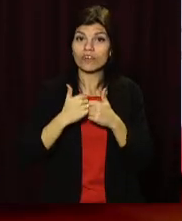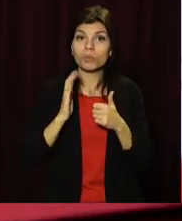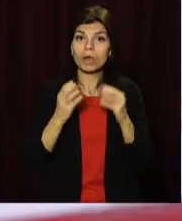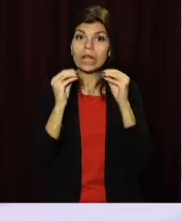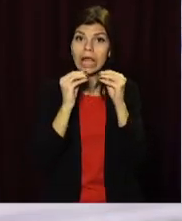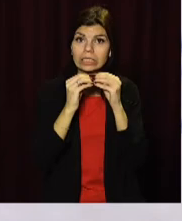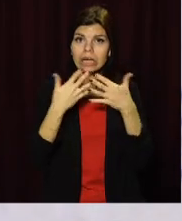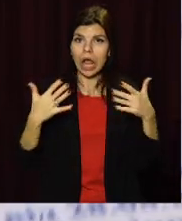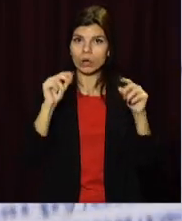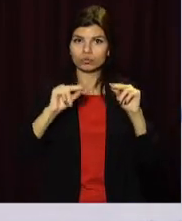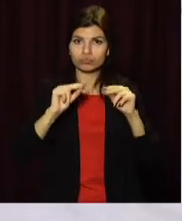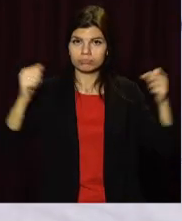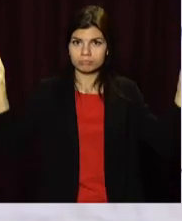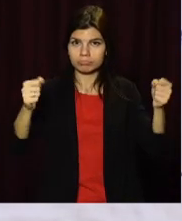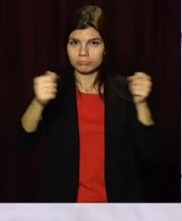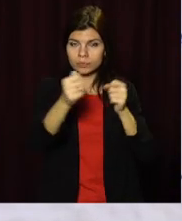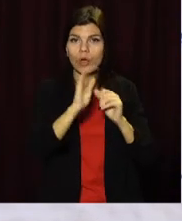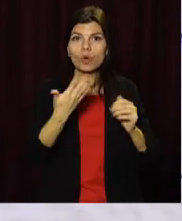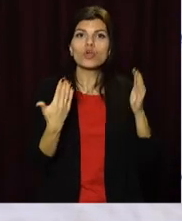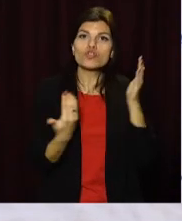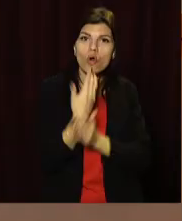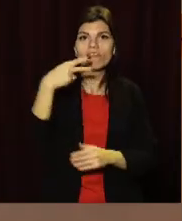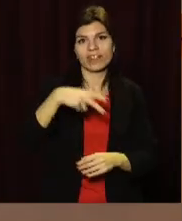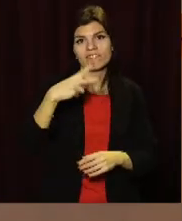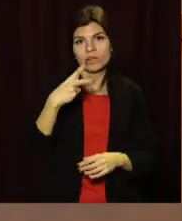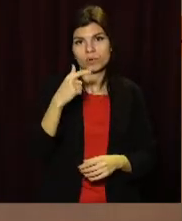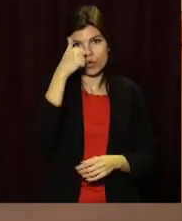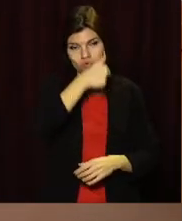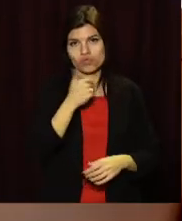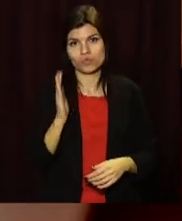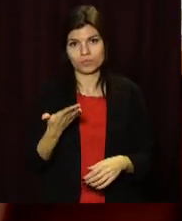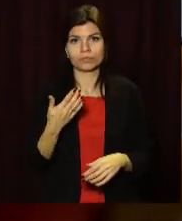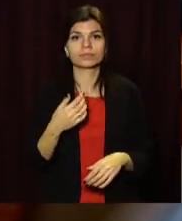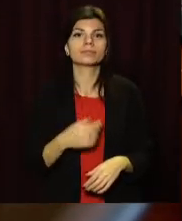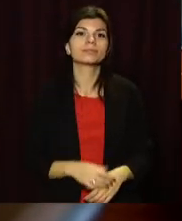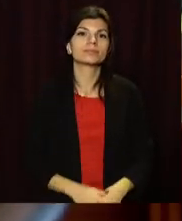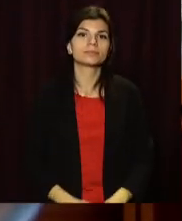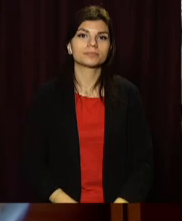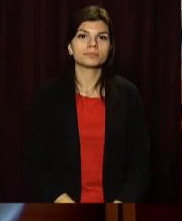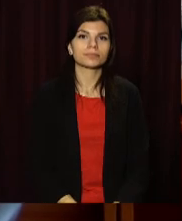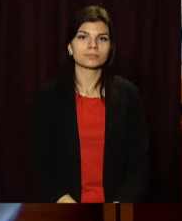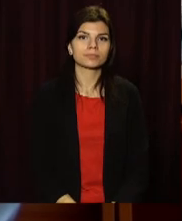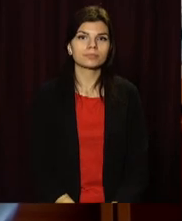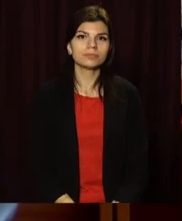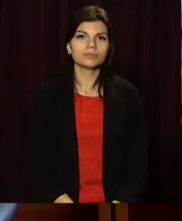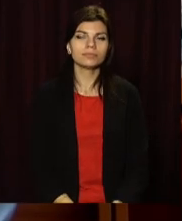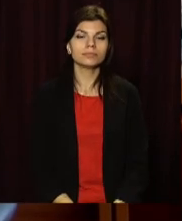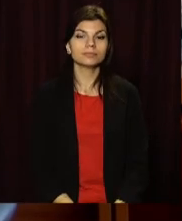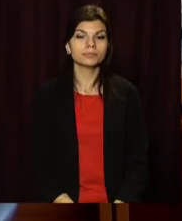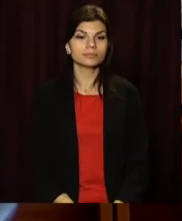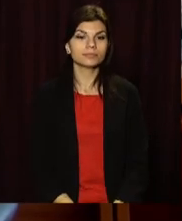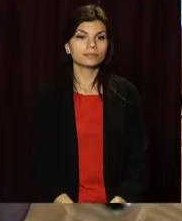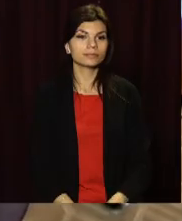10 конкурсантів. Він має відбутися вже в новому 2021 році. Інна Теренець, Анна Шостак, Максим Олещенко.